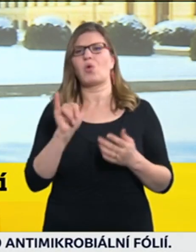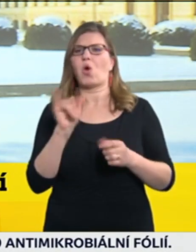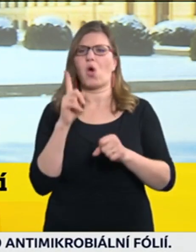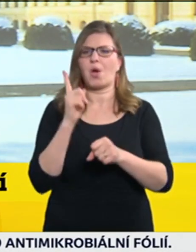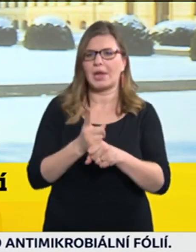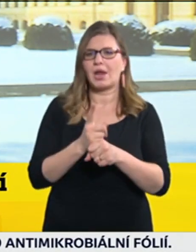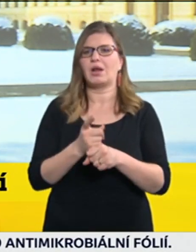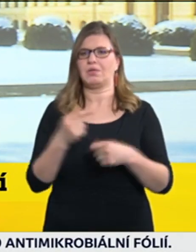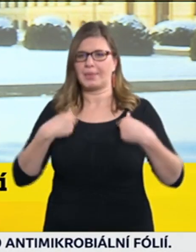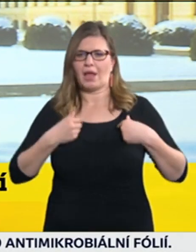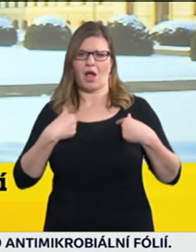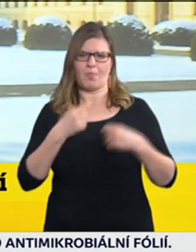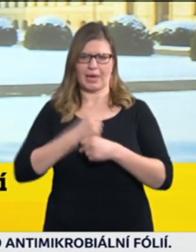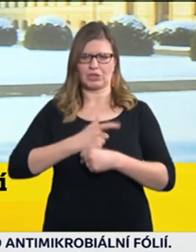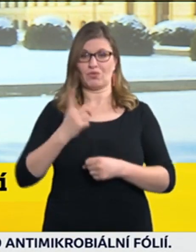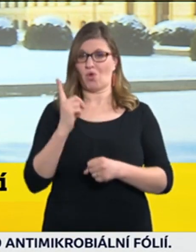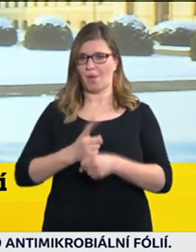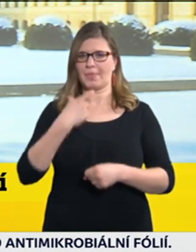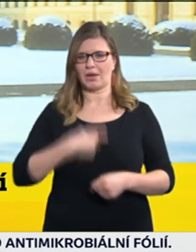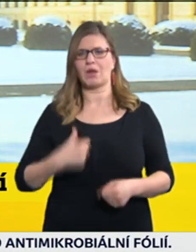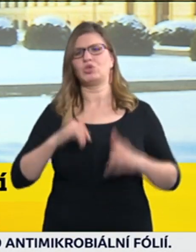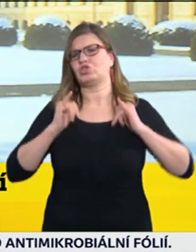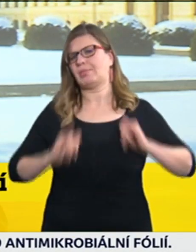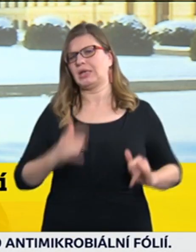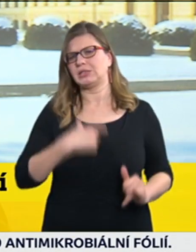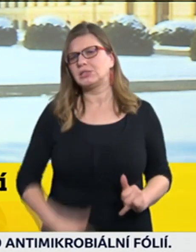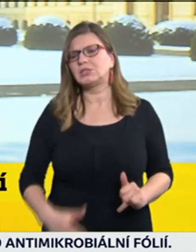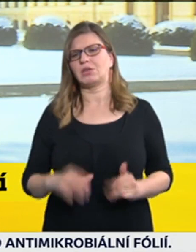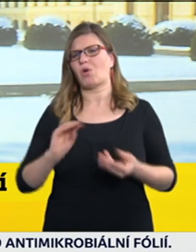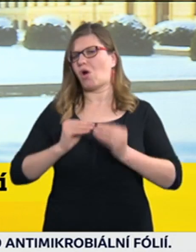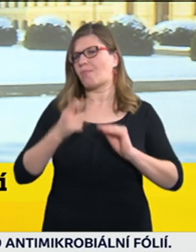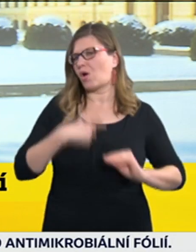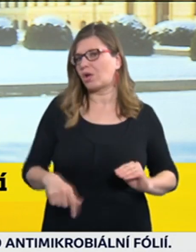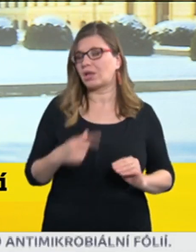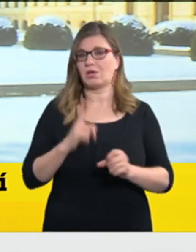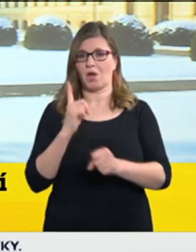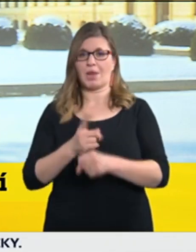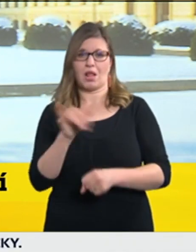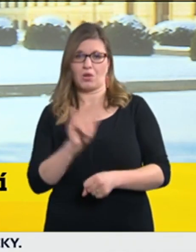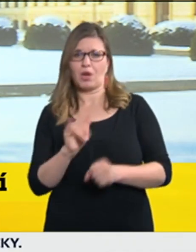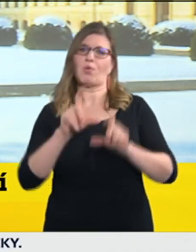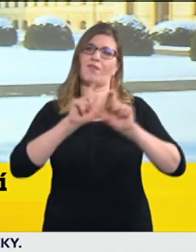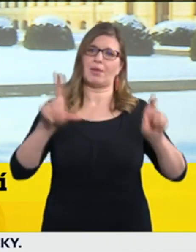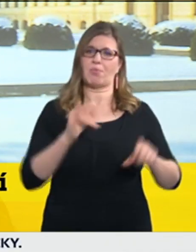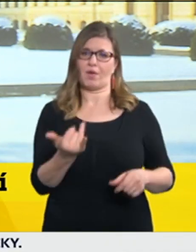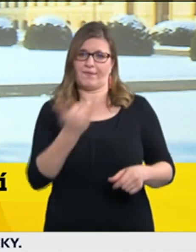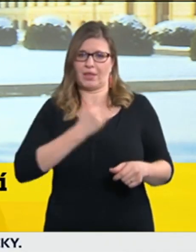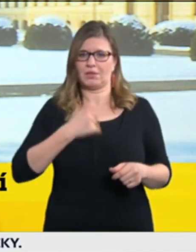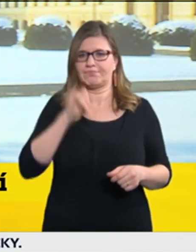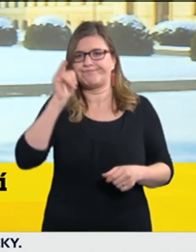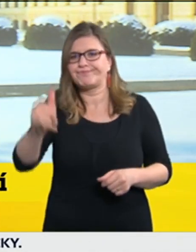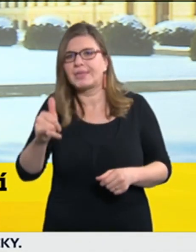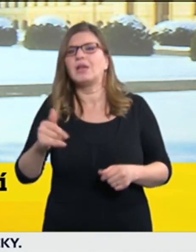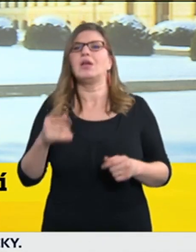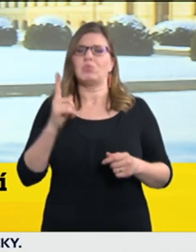objednal, například řemeceníka nebo jinou osobu samostatně výdělečně činou. A současně